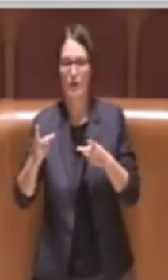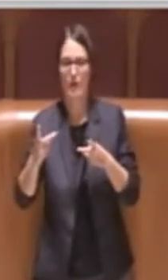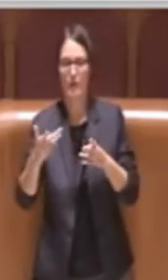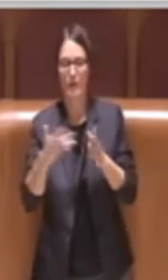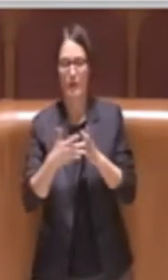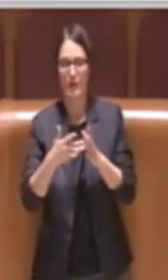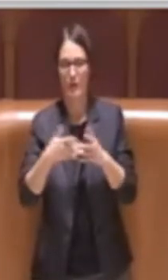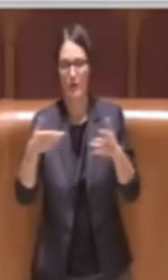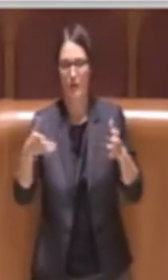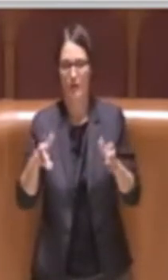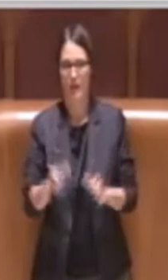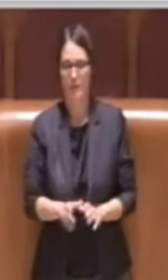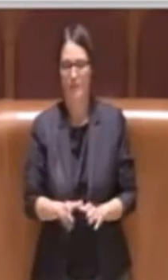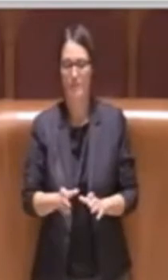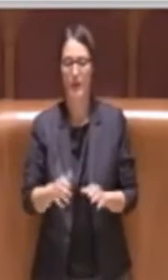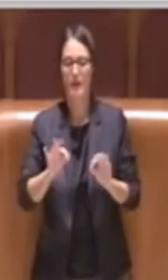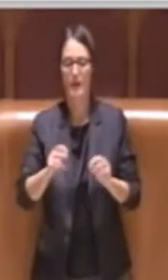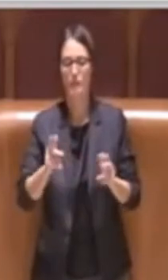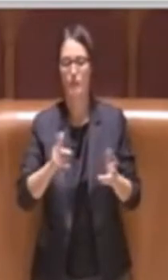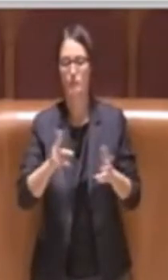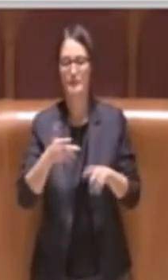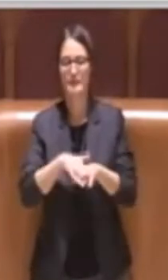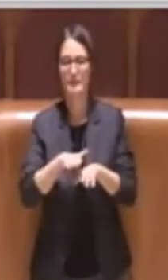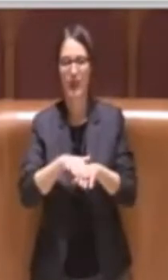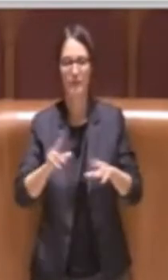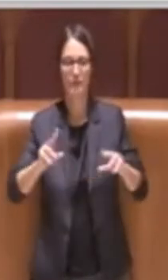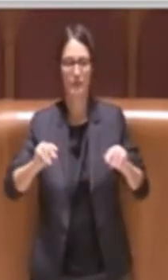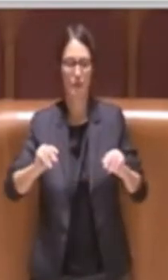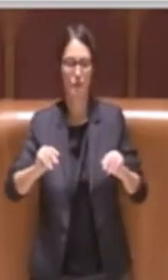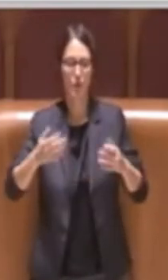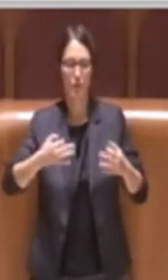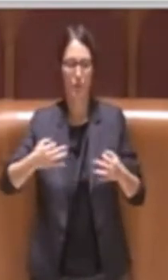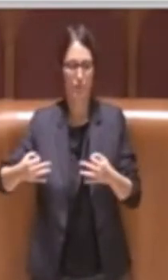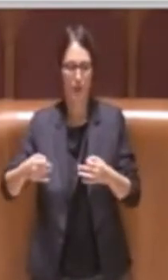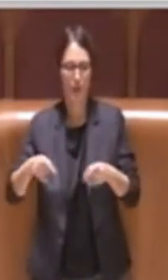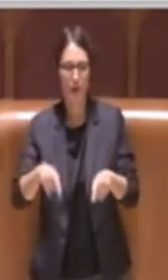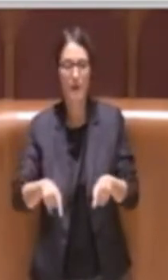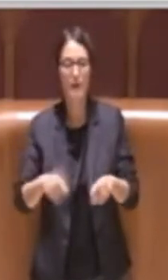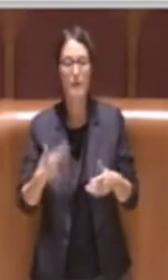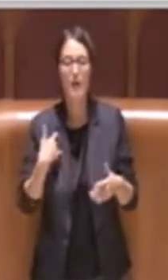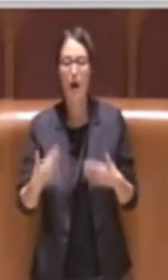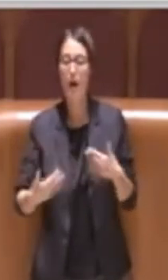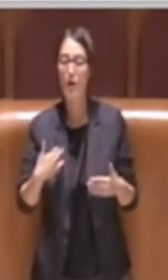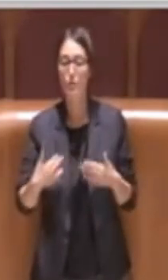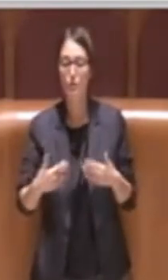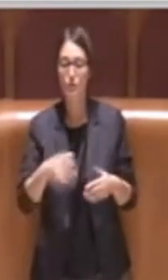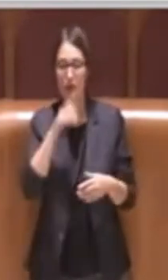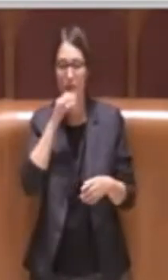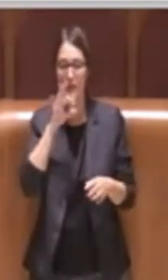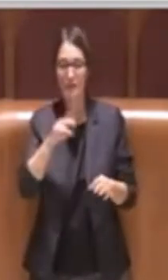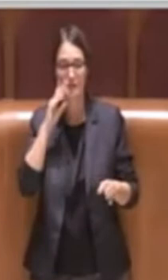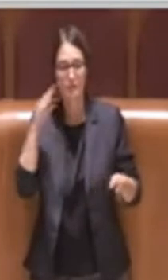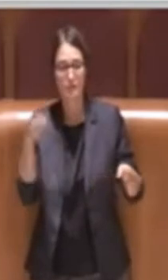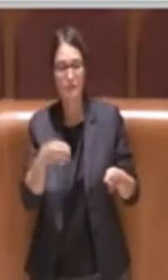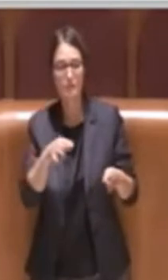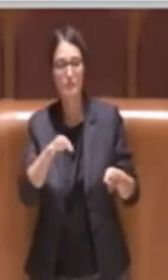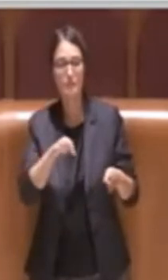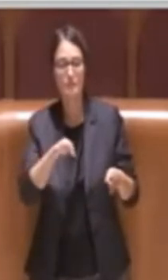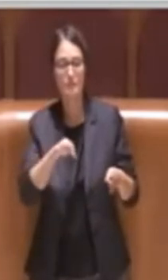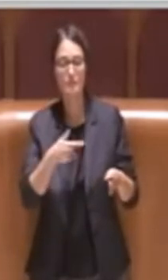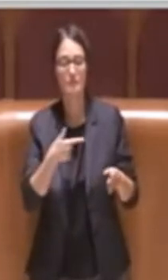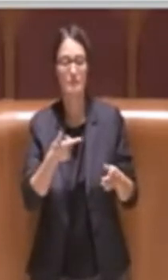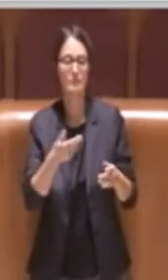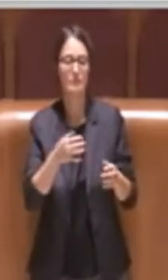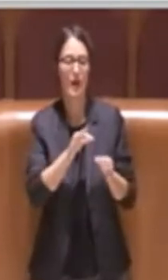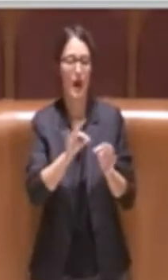servizio. Tuttavia, è urgente porre l'indirizzo politico su alcune questioni chiave.